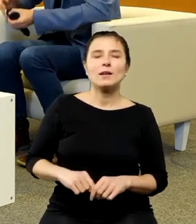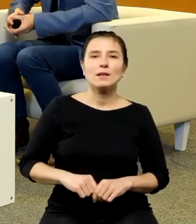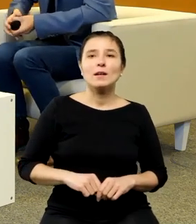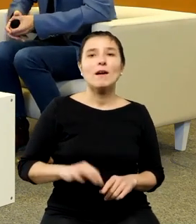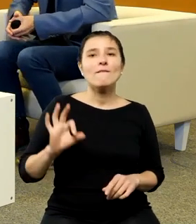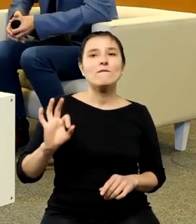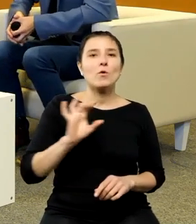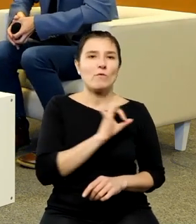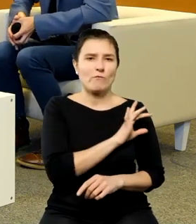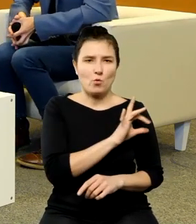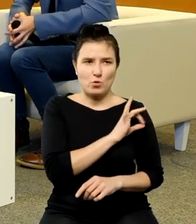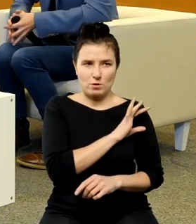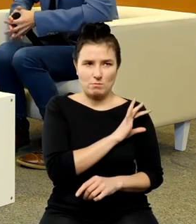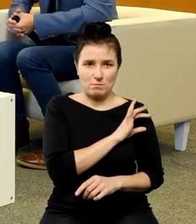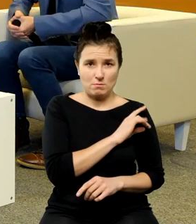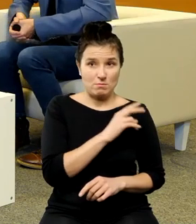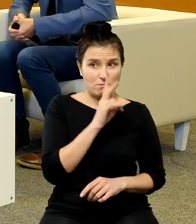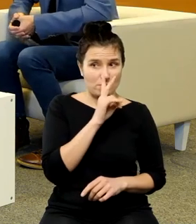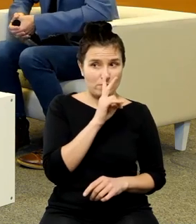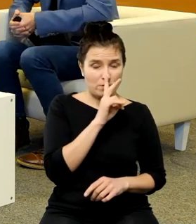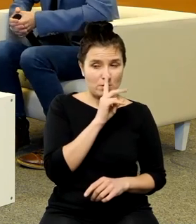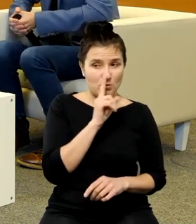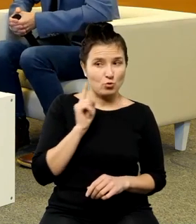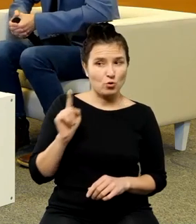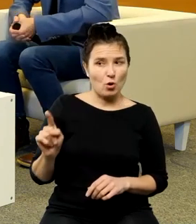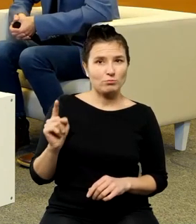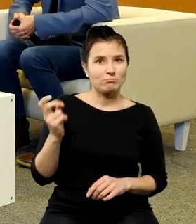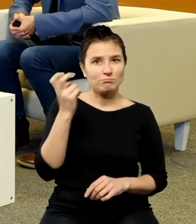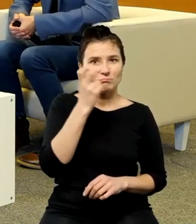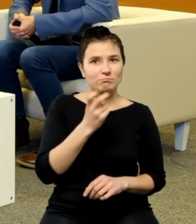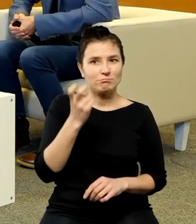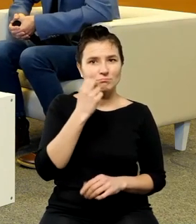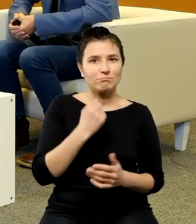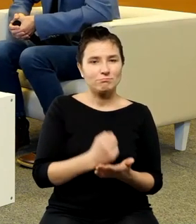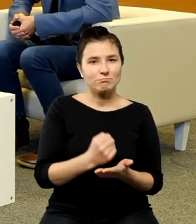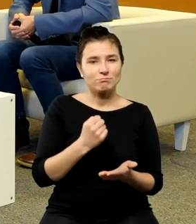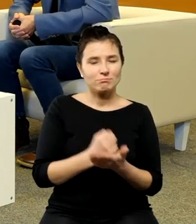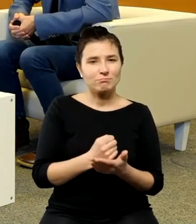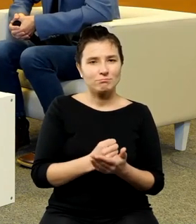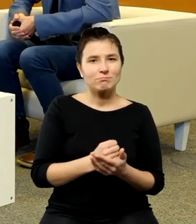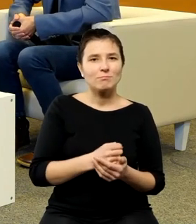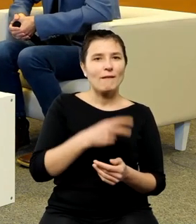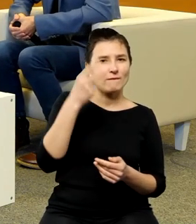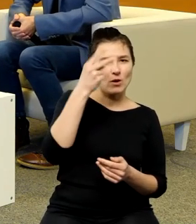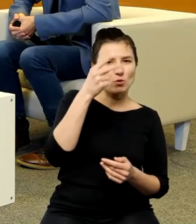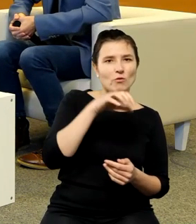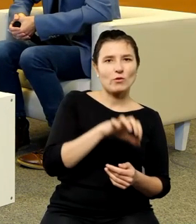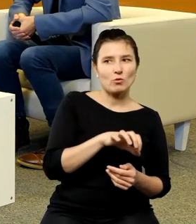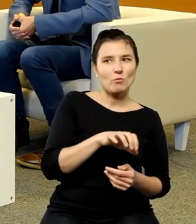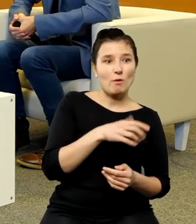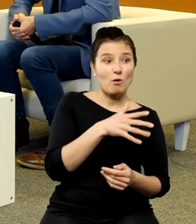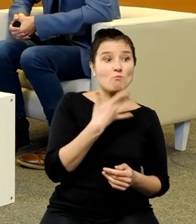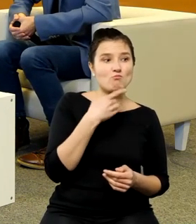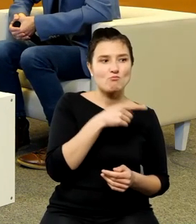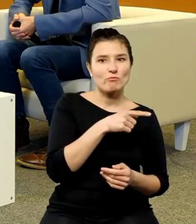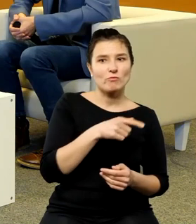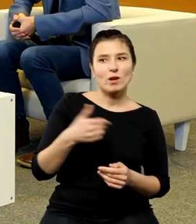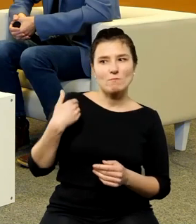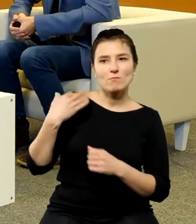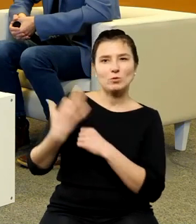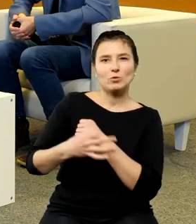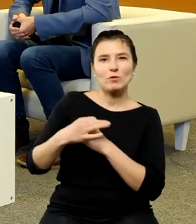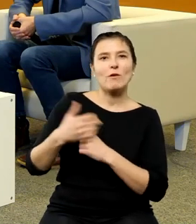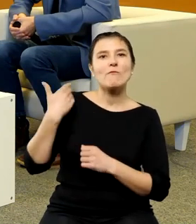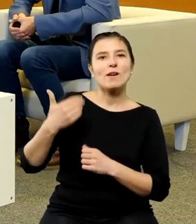który widział że się zainteresował sprawami filozoficznymi mówił że jak studiował w Akademii